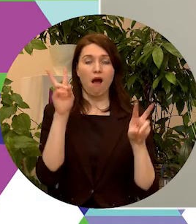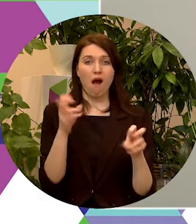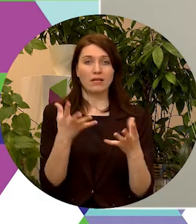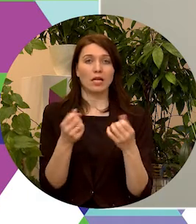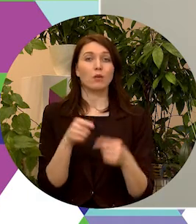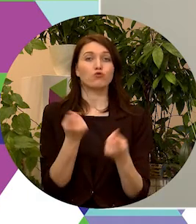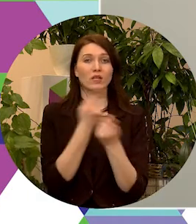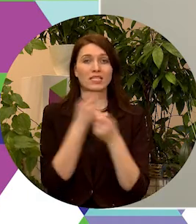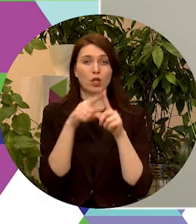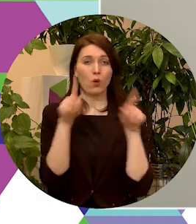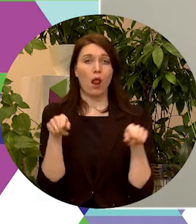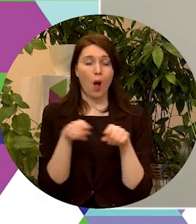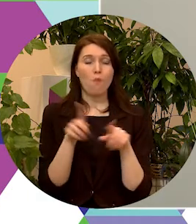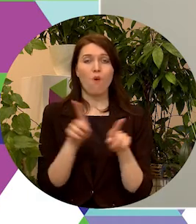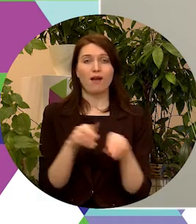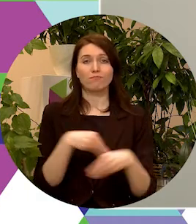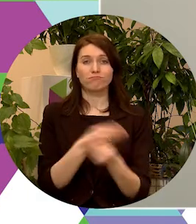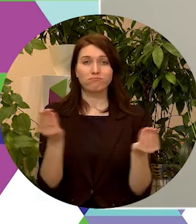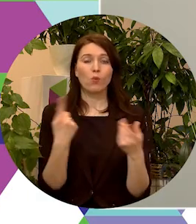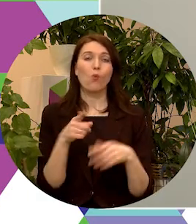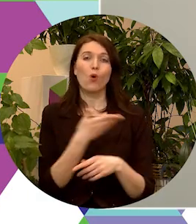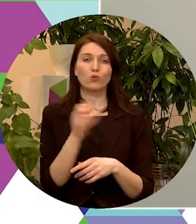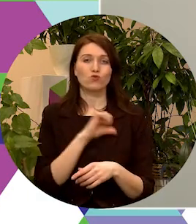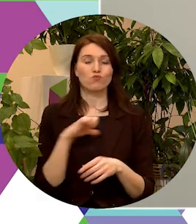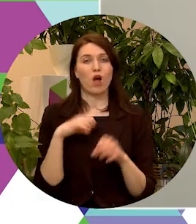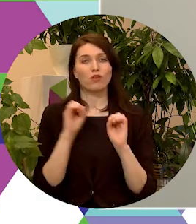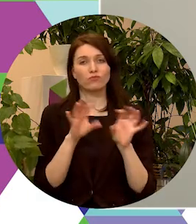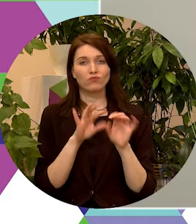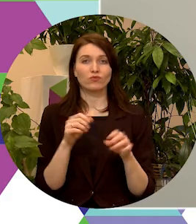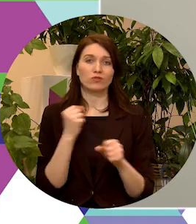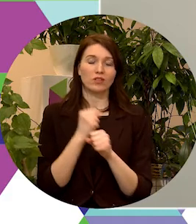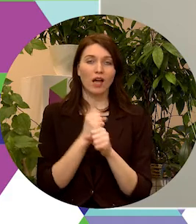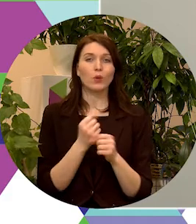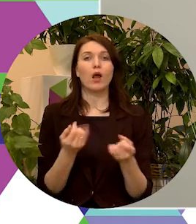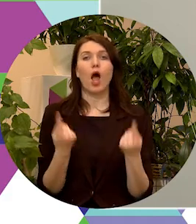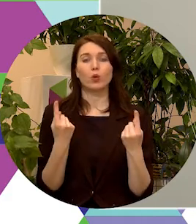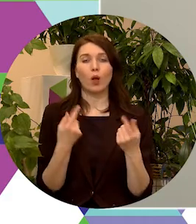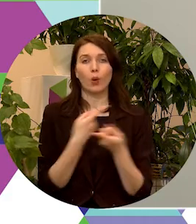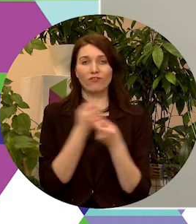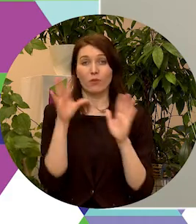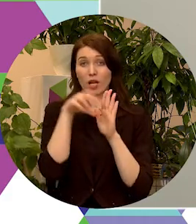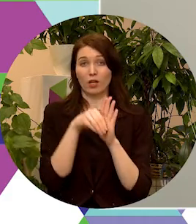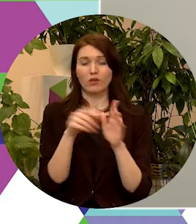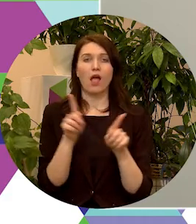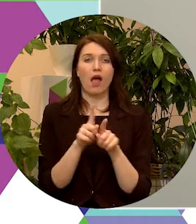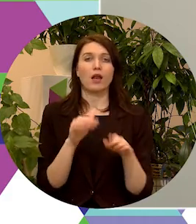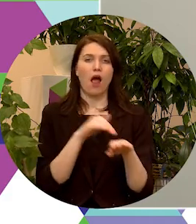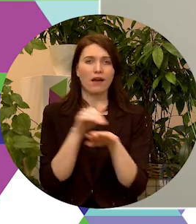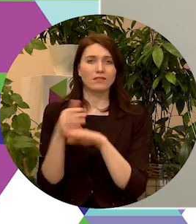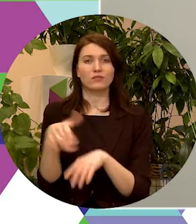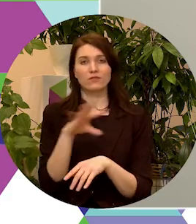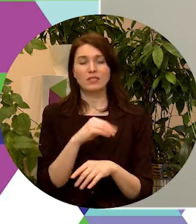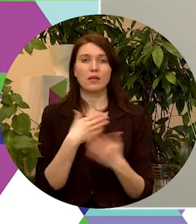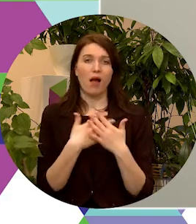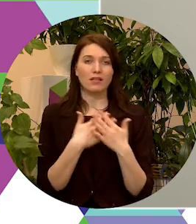lapu, un arī padalīties ar to, ko jūs paši darāt un iekļaut aktuālo informāciju. Un noteikti aicinu visiem būt aktīviem un līdz